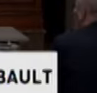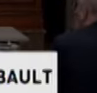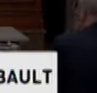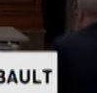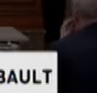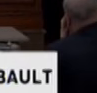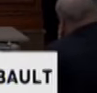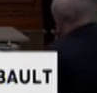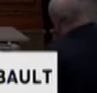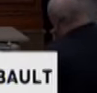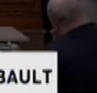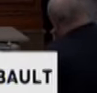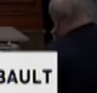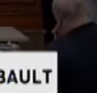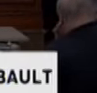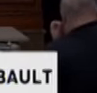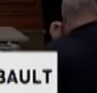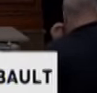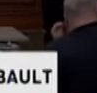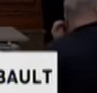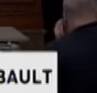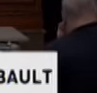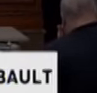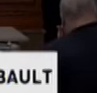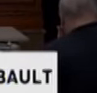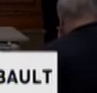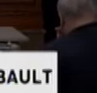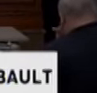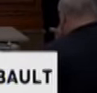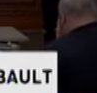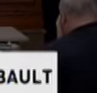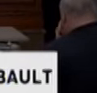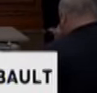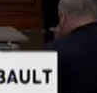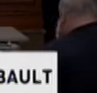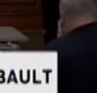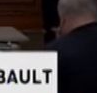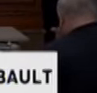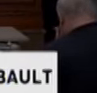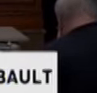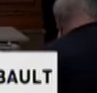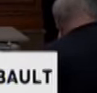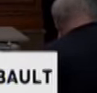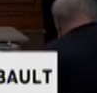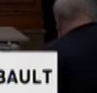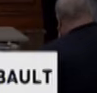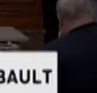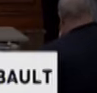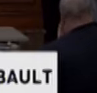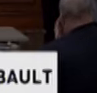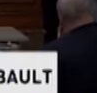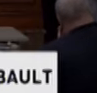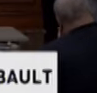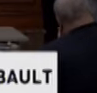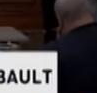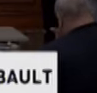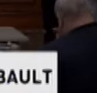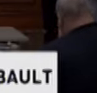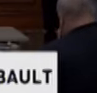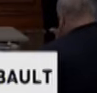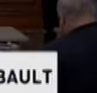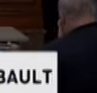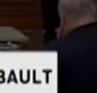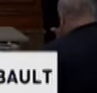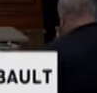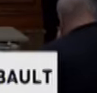de la COVID-19 et on ne voudrait pas que rapidement, au mois de mai, que tout bascule. Alors, ça sera donc graduel. Il y a